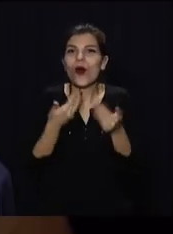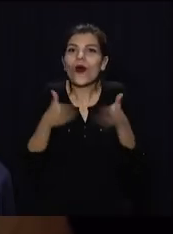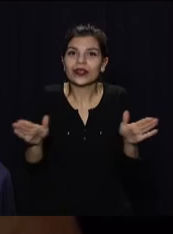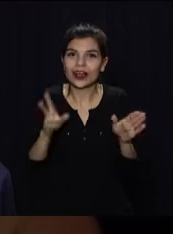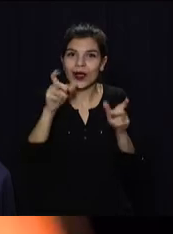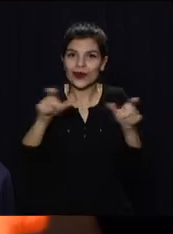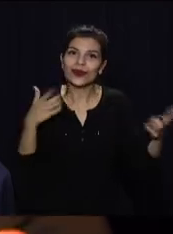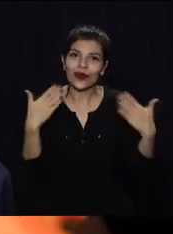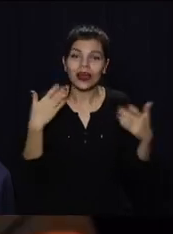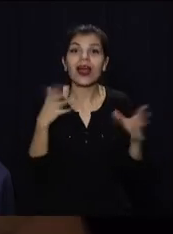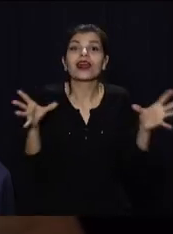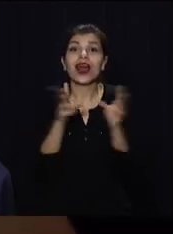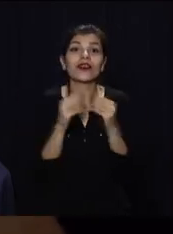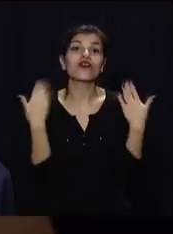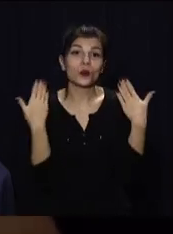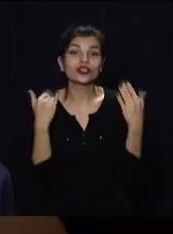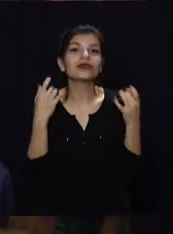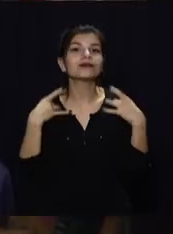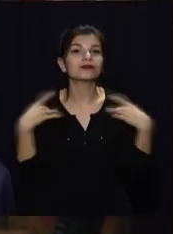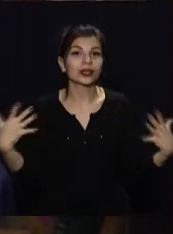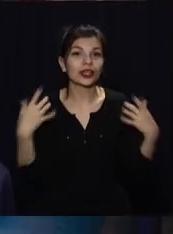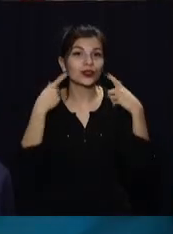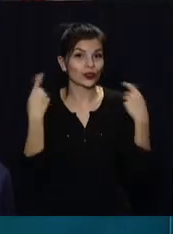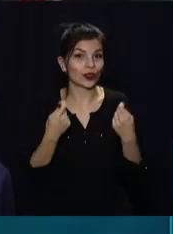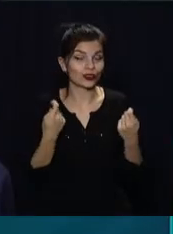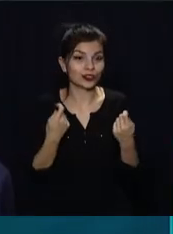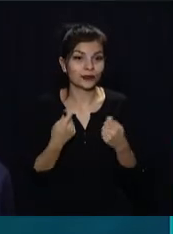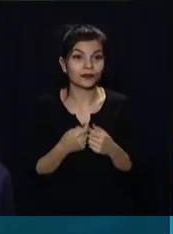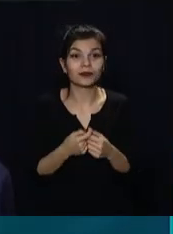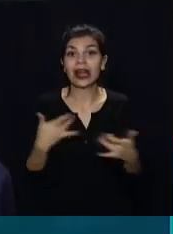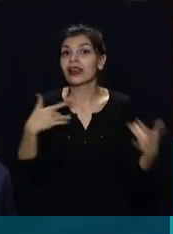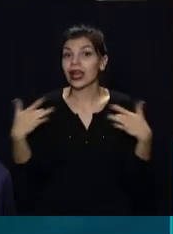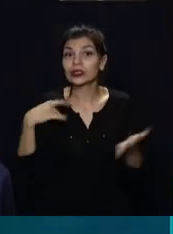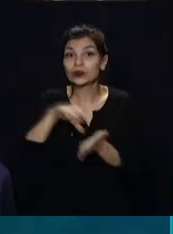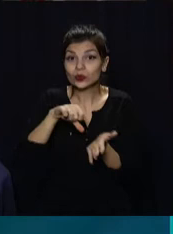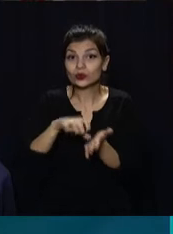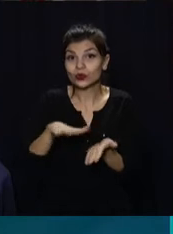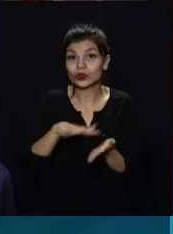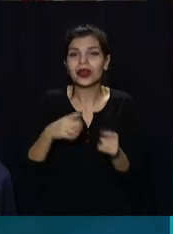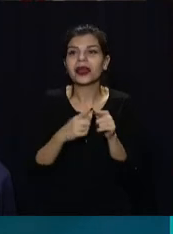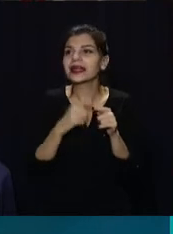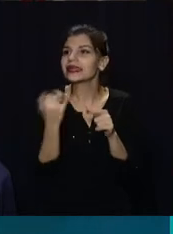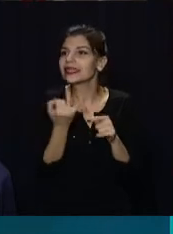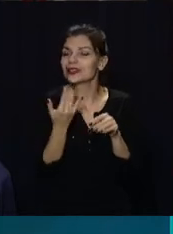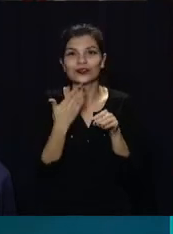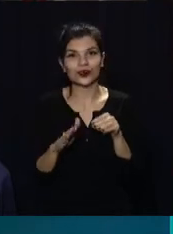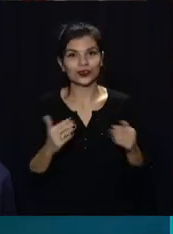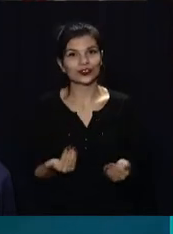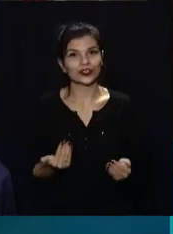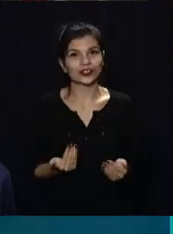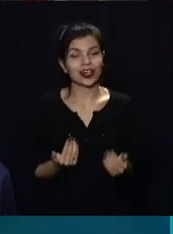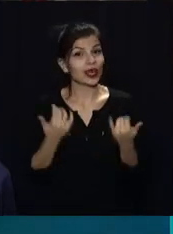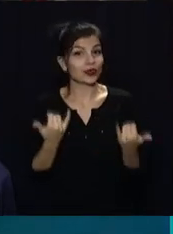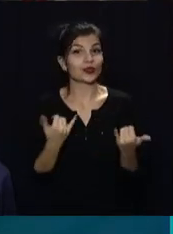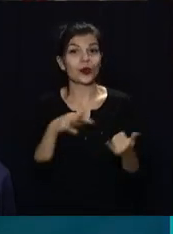світу, разом відпочивають і святкують дні народження. Театральна студія – це частичка його цікавічної життя. Ось